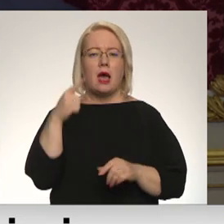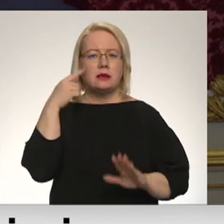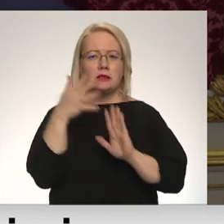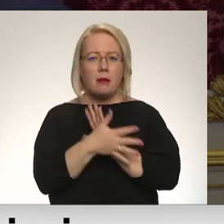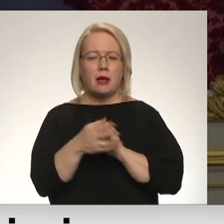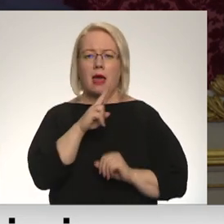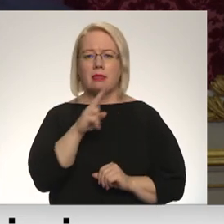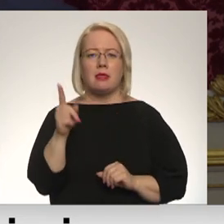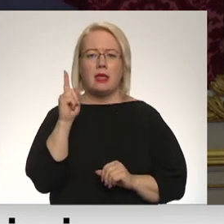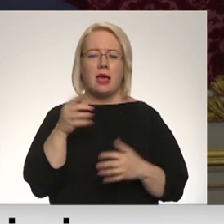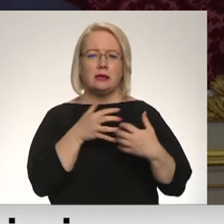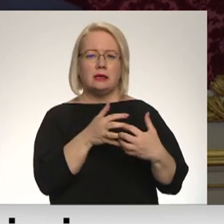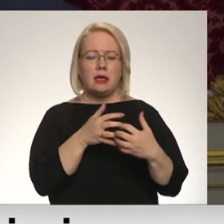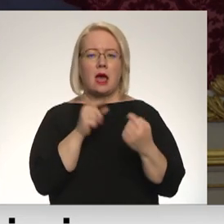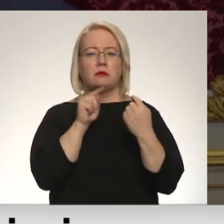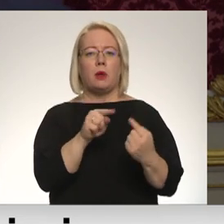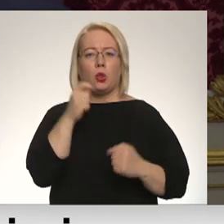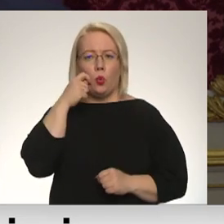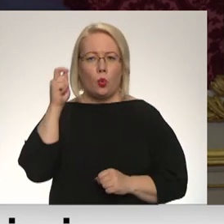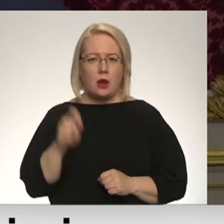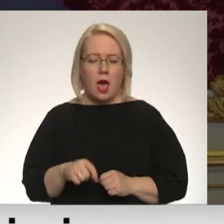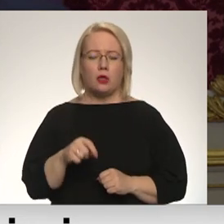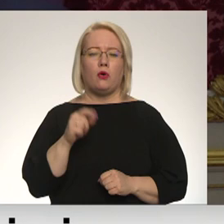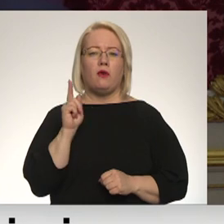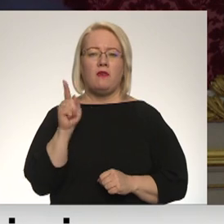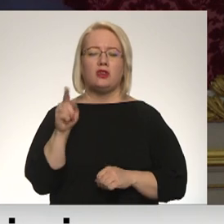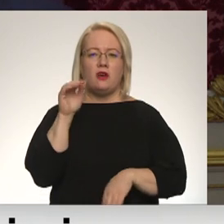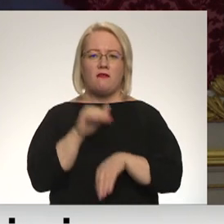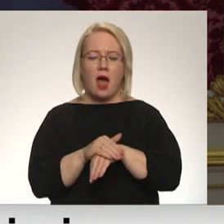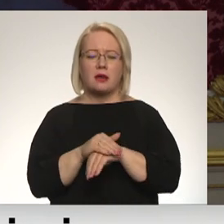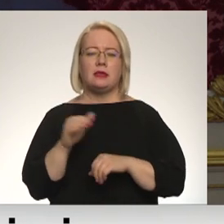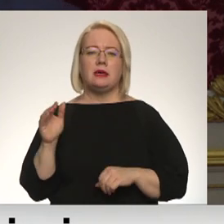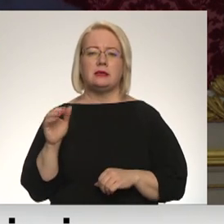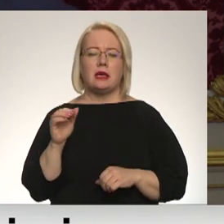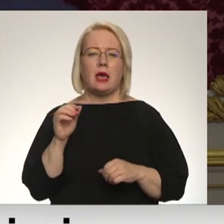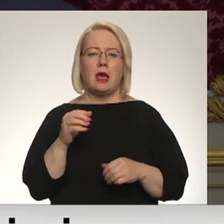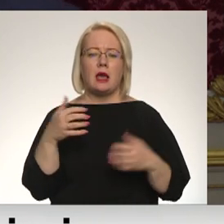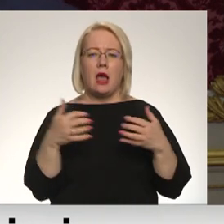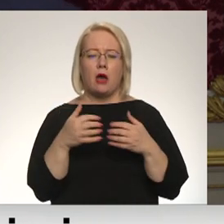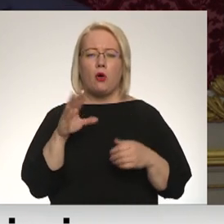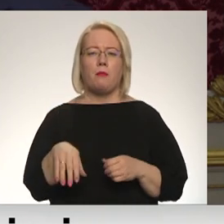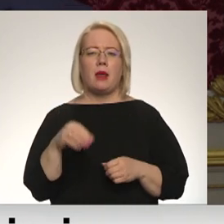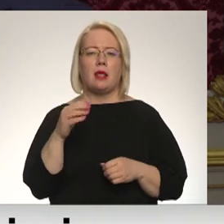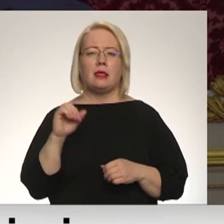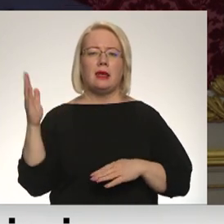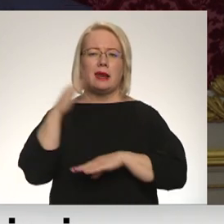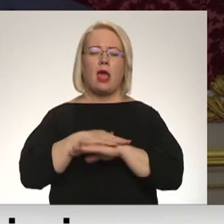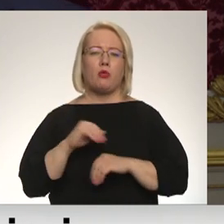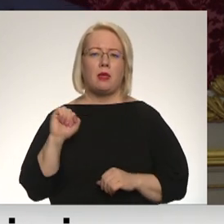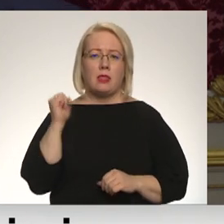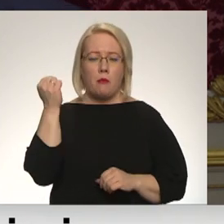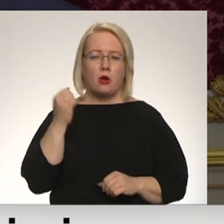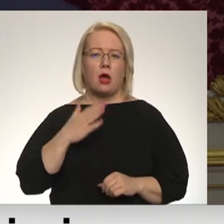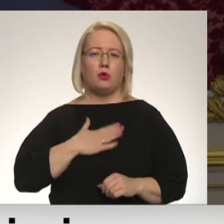ka viņš ne tikai karo pret Ukrainu, viņš faktiski karo pret visu rietumu demokrātiju un viss varētu teikt mūsu vērtībām.